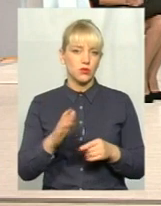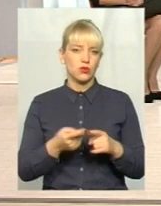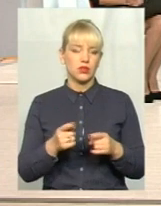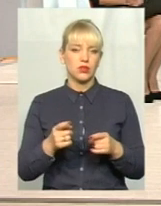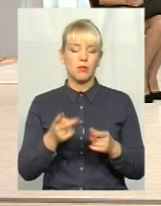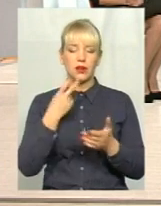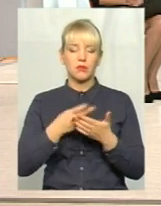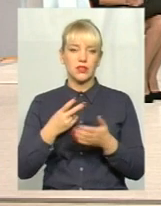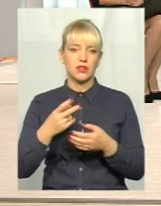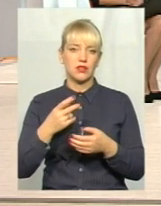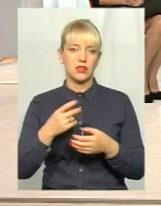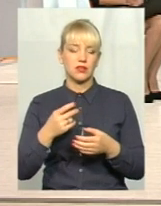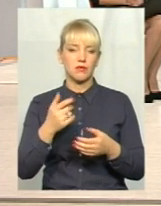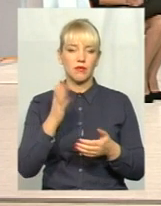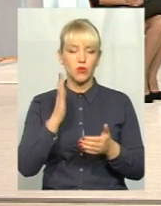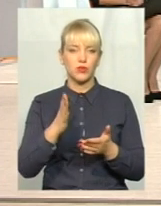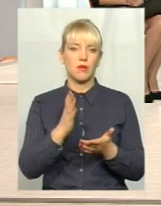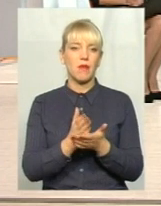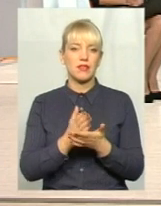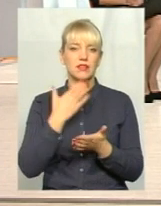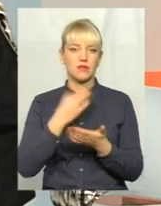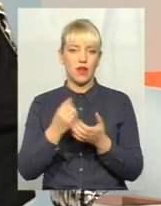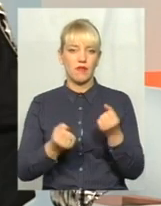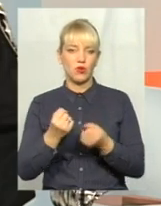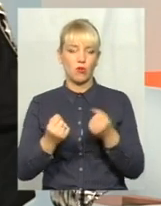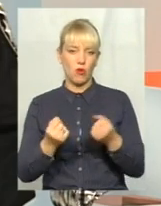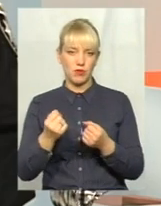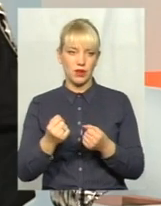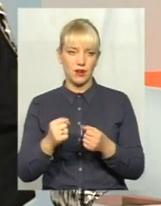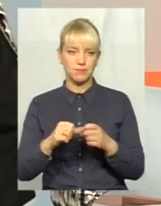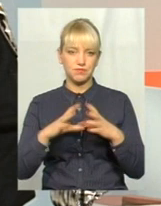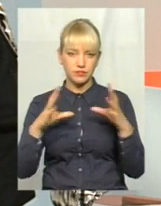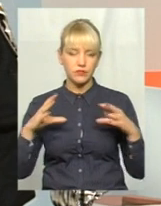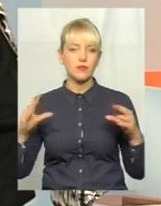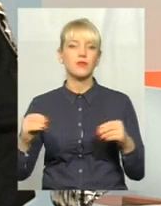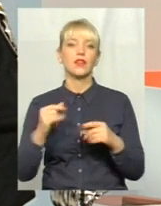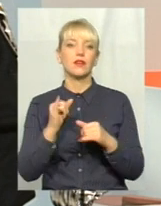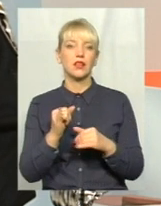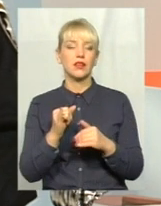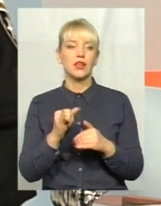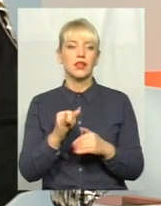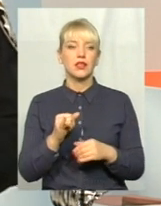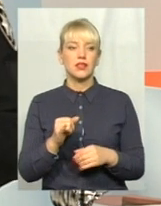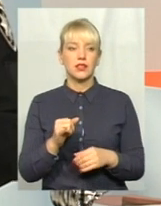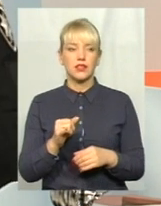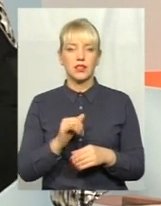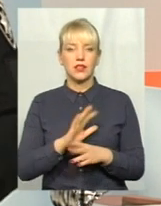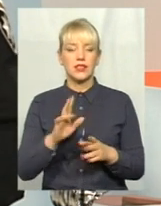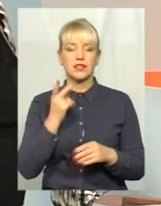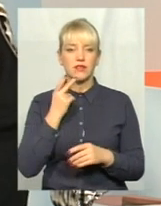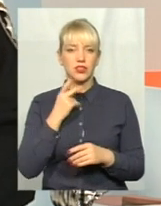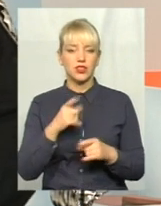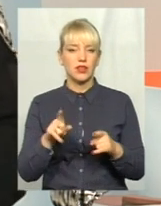передбачати мати автомобіль. І навіть не завжди ситуація зводиться до того, що немає коштів на